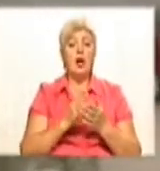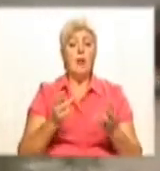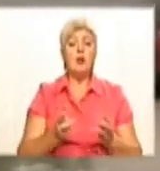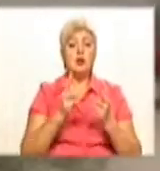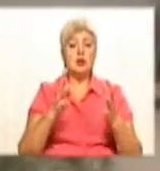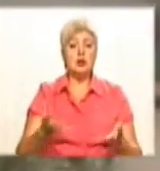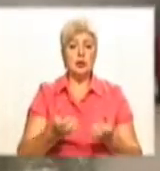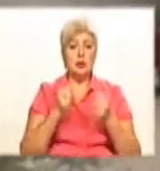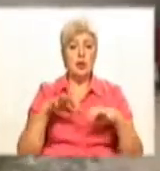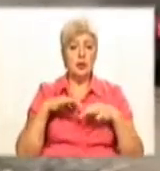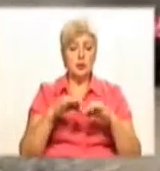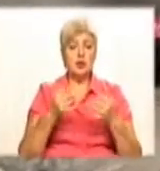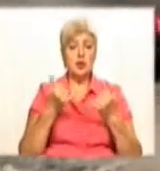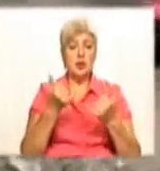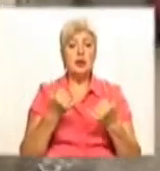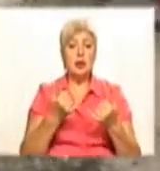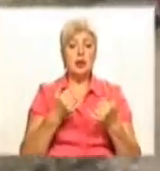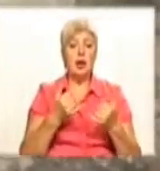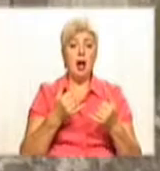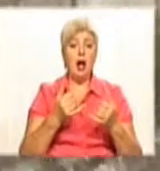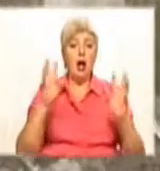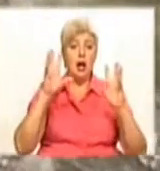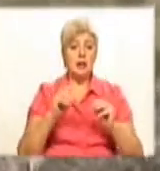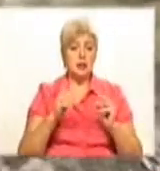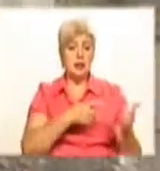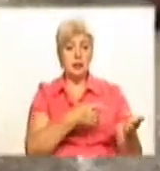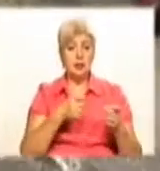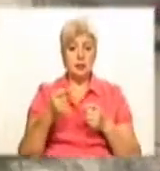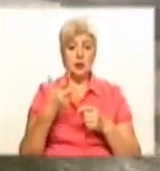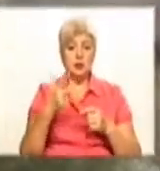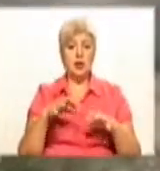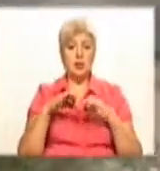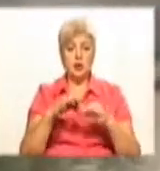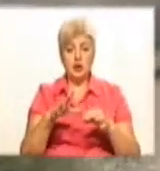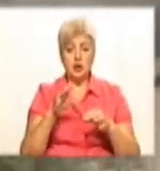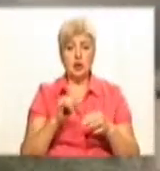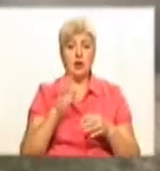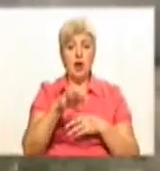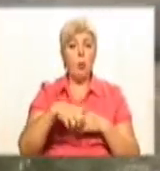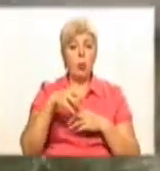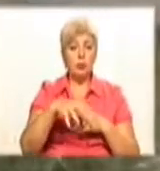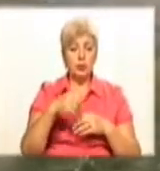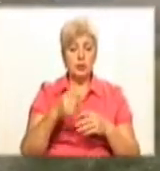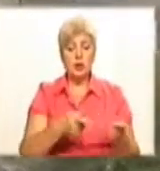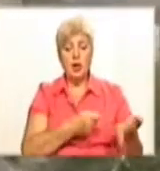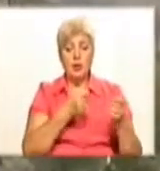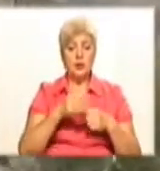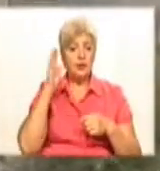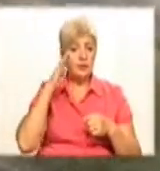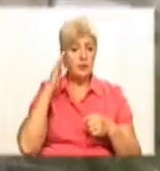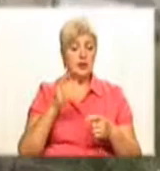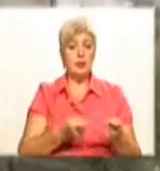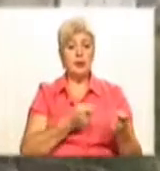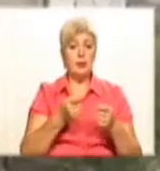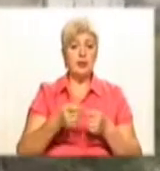області. Для гасіння залучили три пожежно-рятувальні автомобілі та бульдозер КП «Затишне місто». Підвіз води організували комунальні підприємства